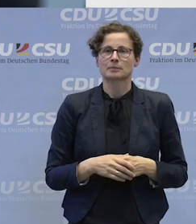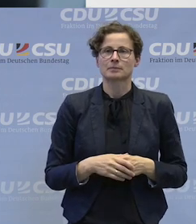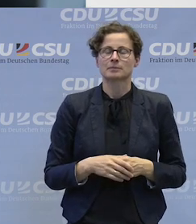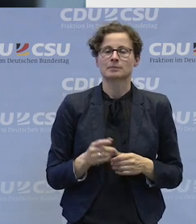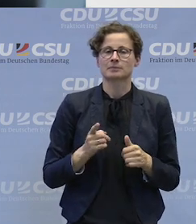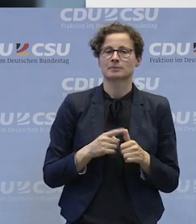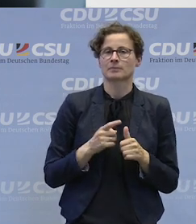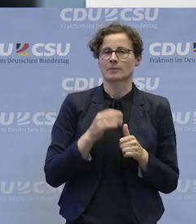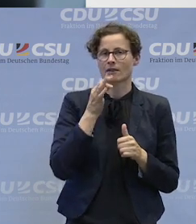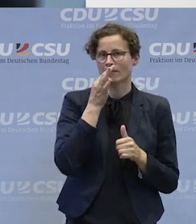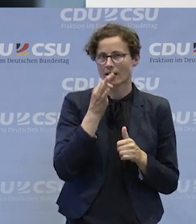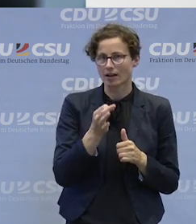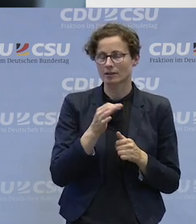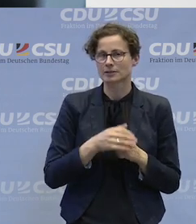Erstens,